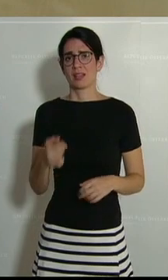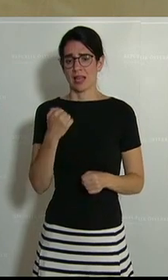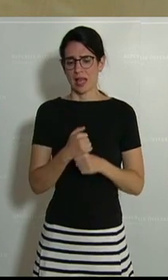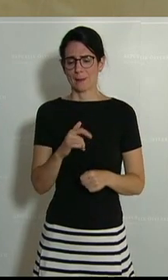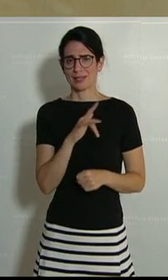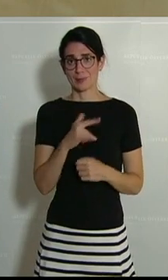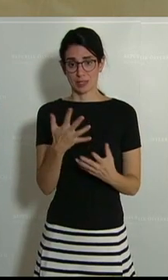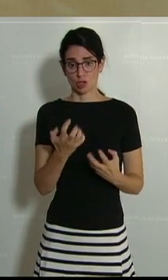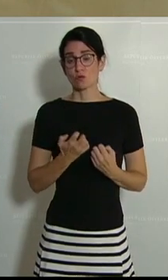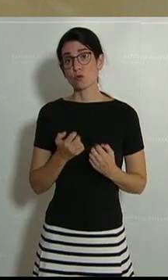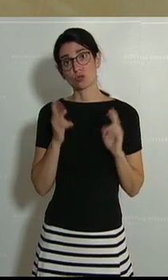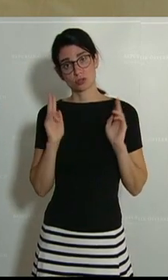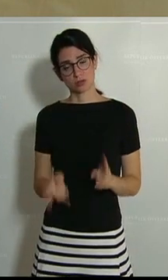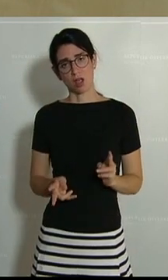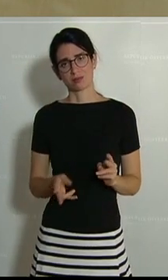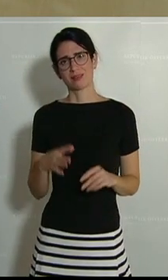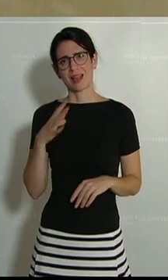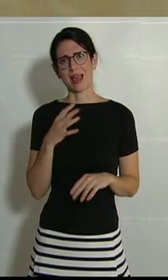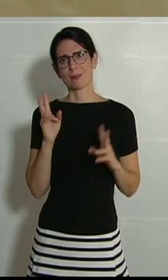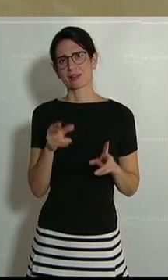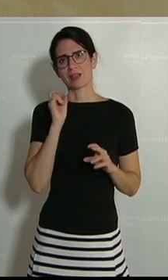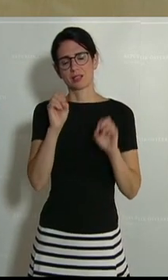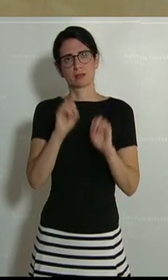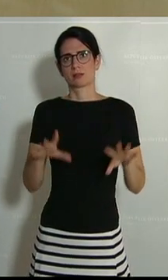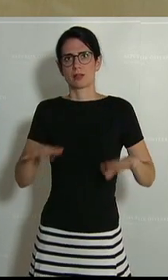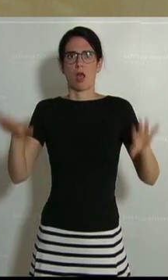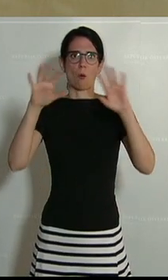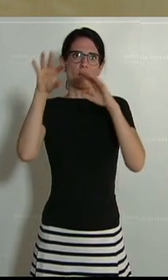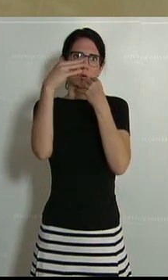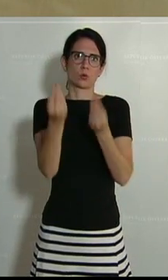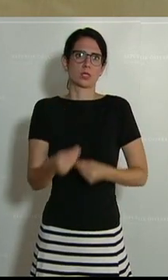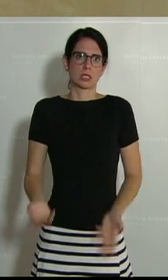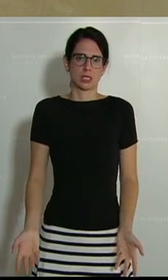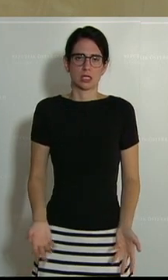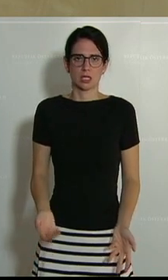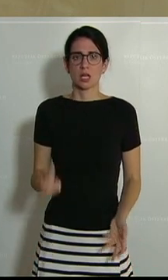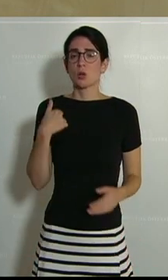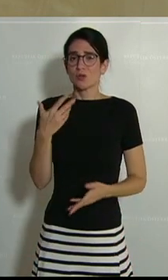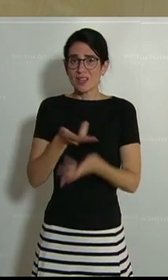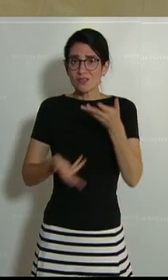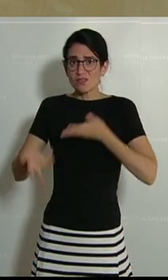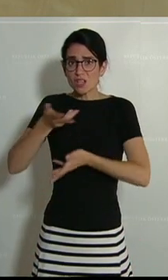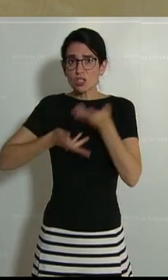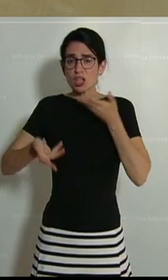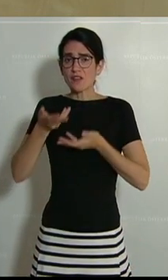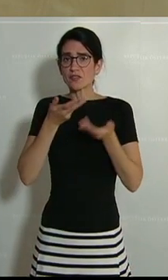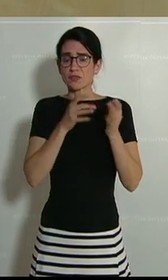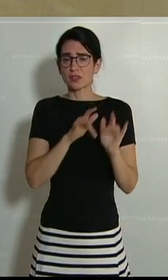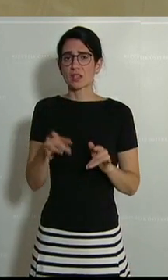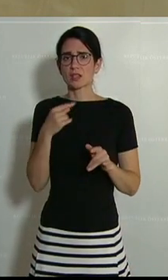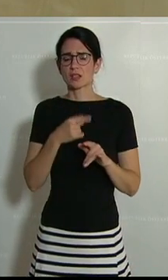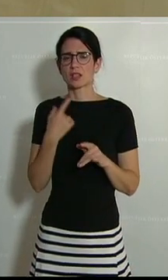Arbeitsplätze wünschen können, wir werden sie aber nicht künstlich erzeugen können. Und solange die Wirtschaft quasi mit diesen